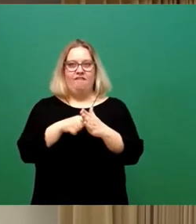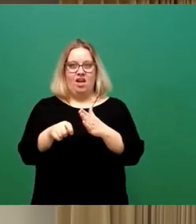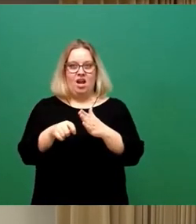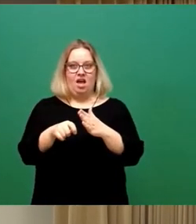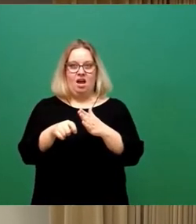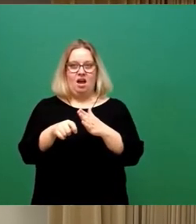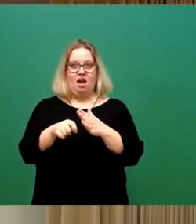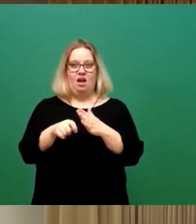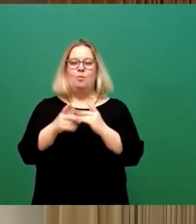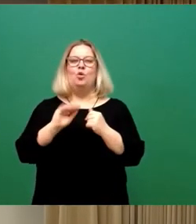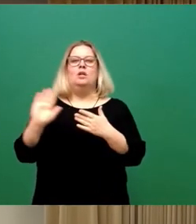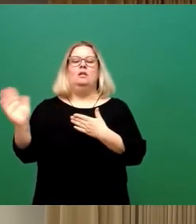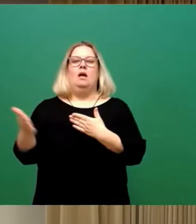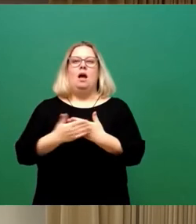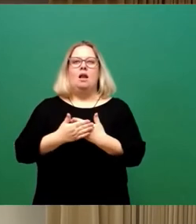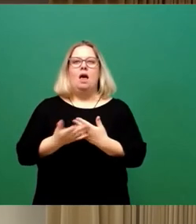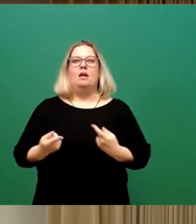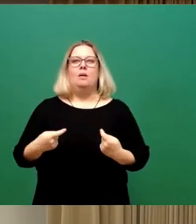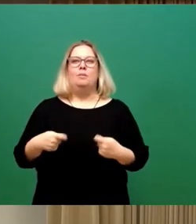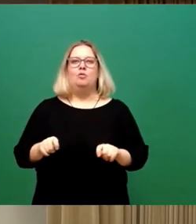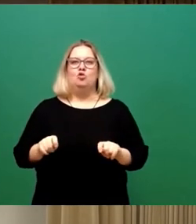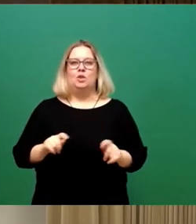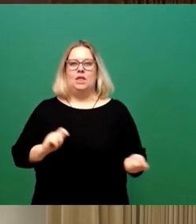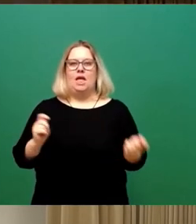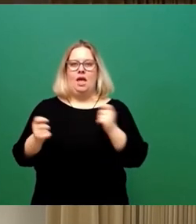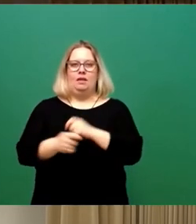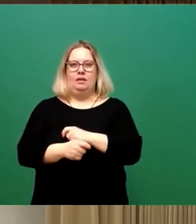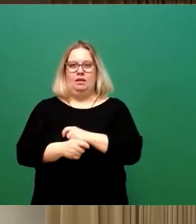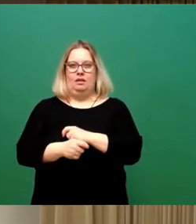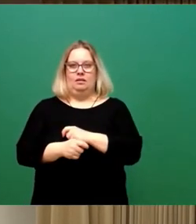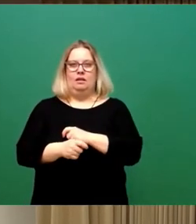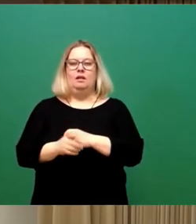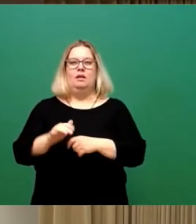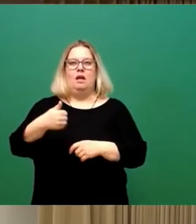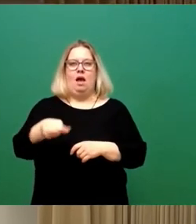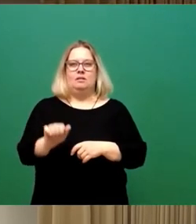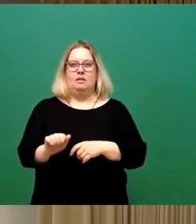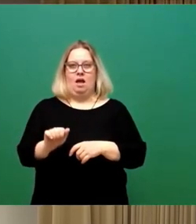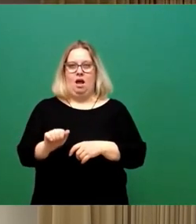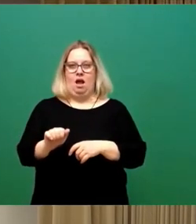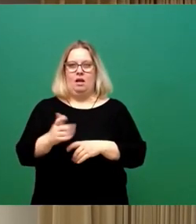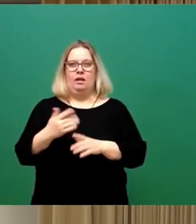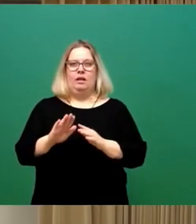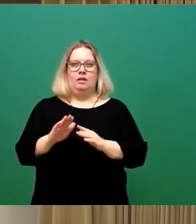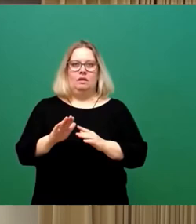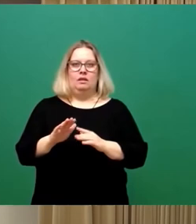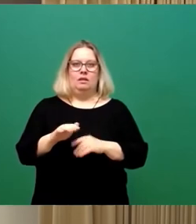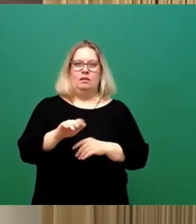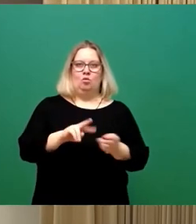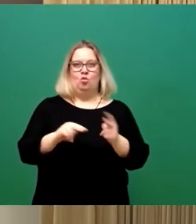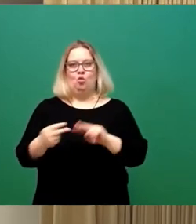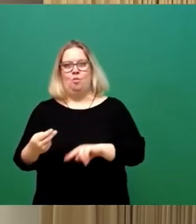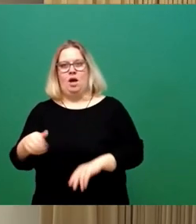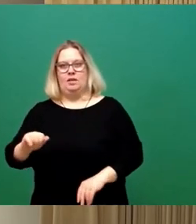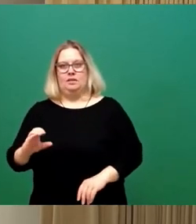Anlage in den Beschlusspunkt zu ändern, in Anlage 1a neu in 1c, also das was jetzt